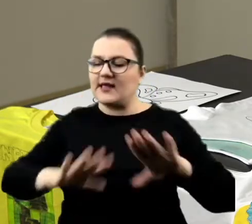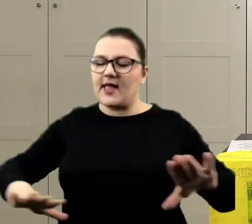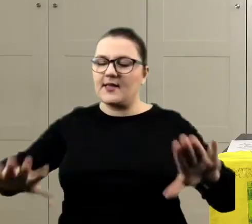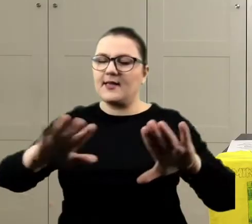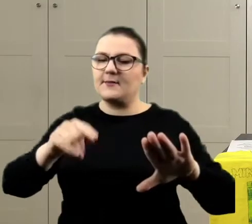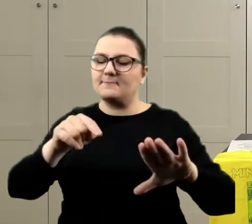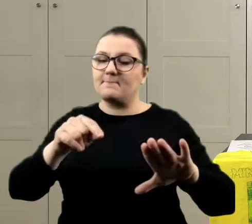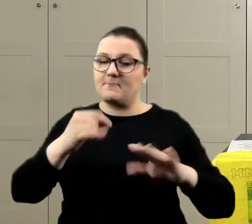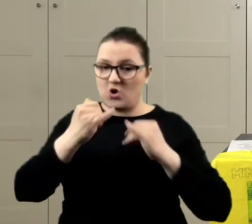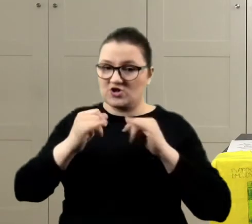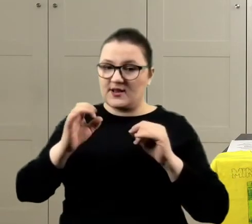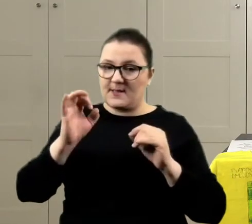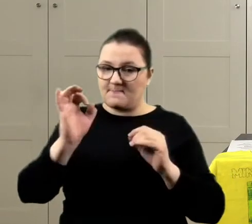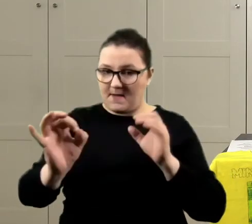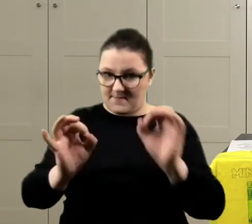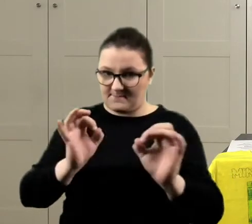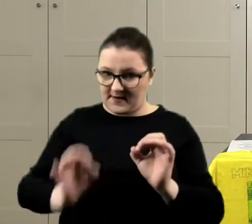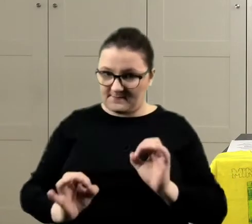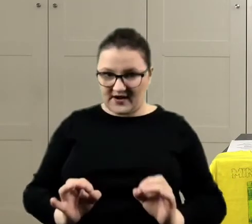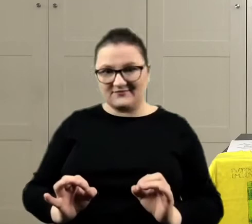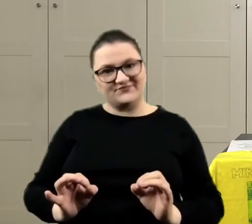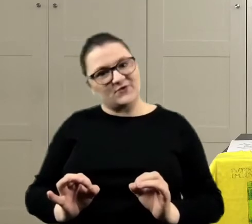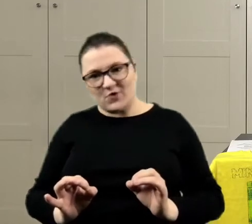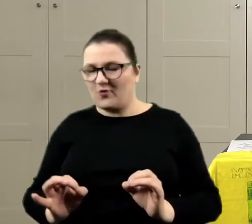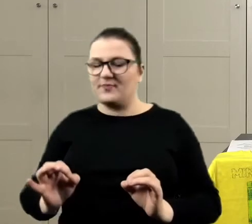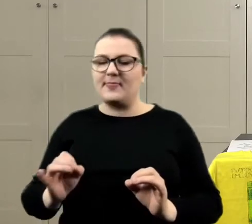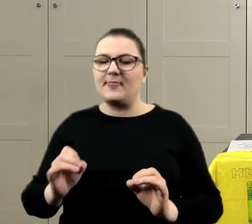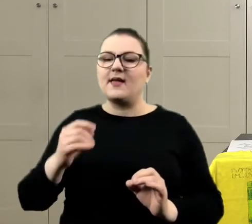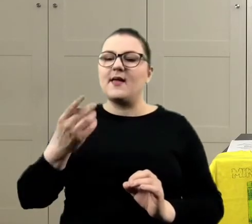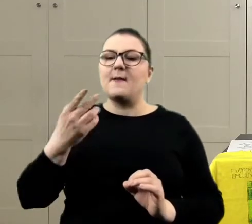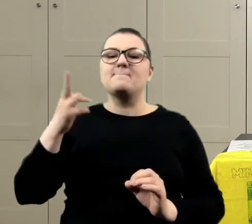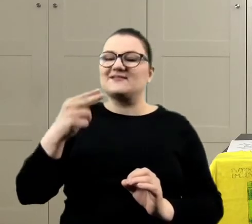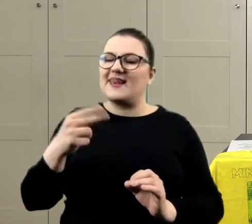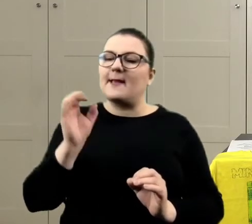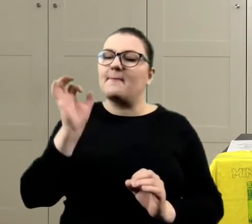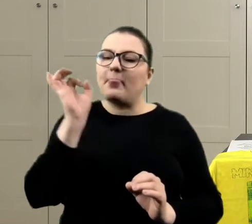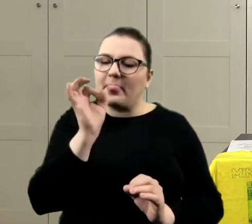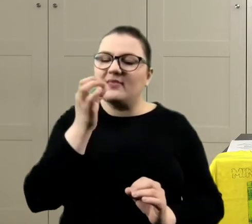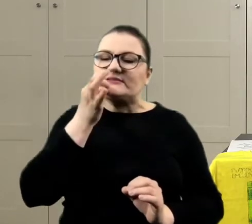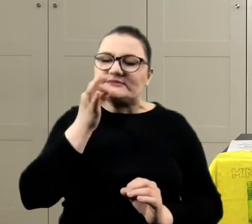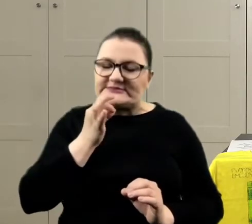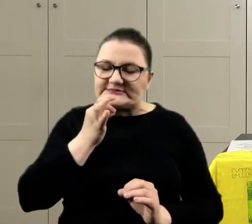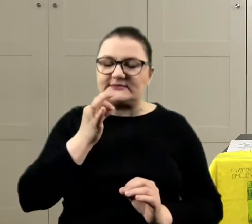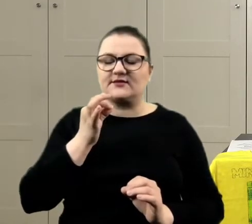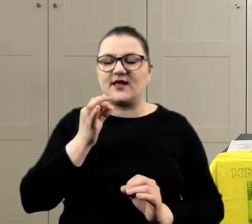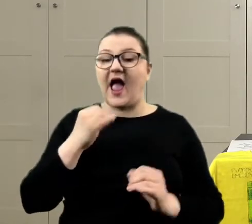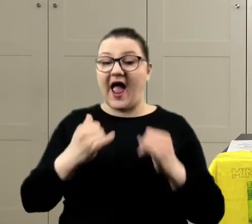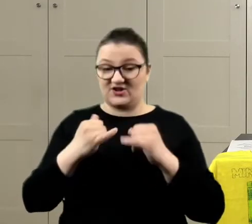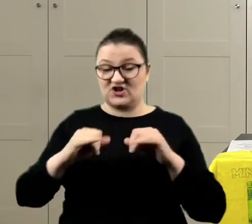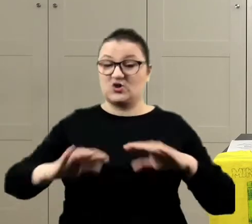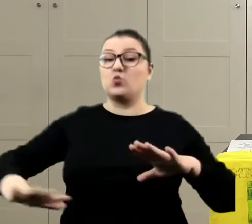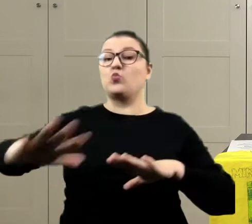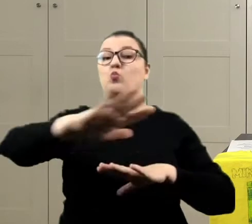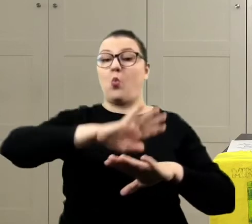będą te plamki, które są w środku, to weźmiemy mały pędzelek, ale jeśli robimy tło